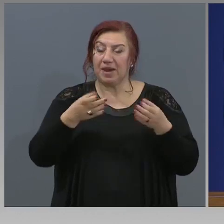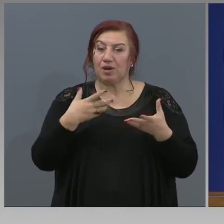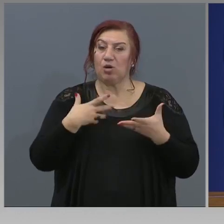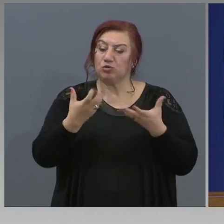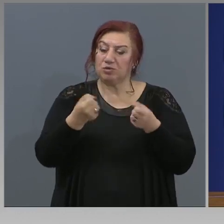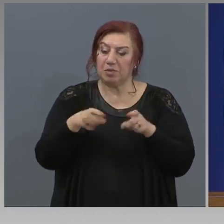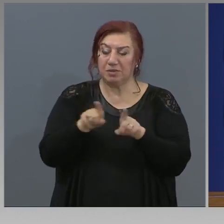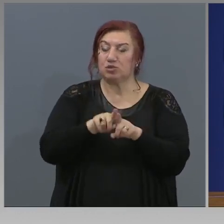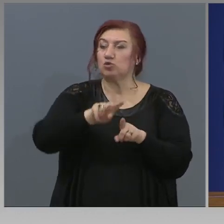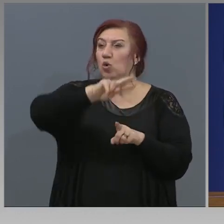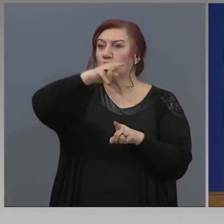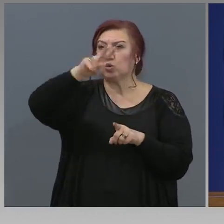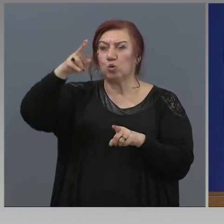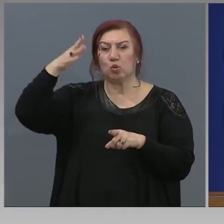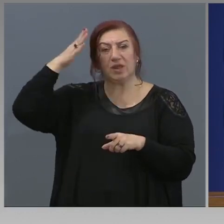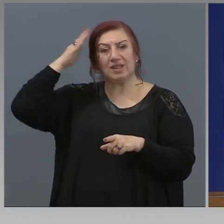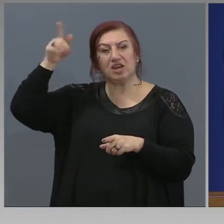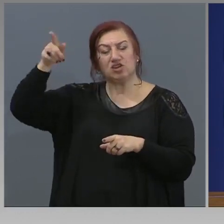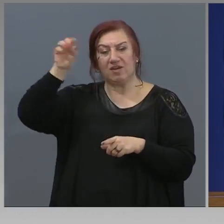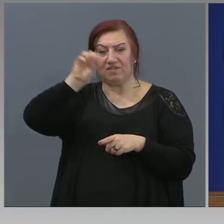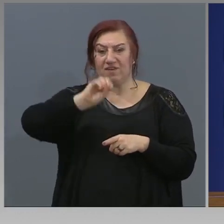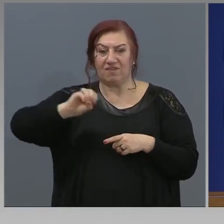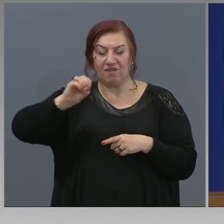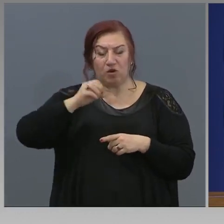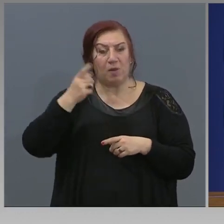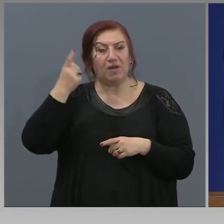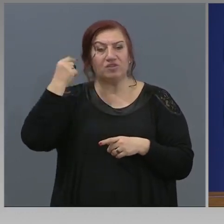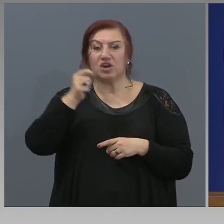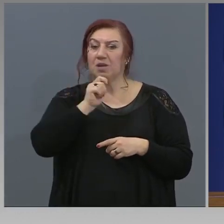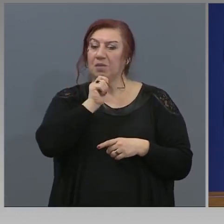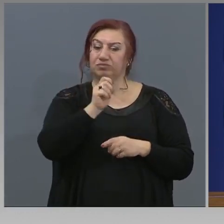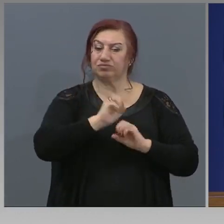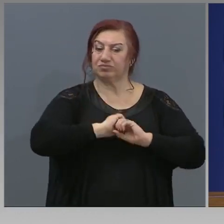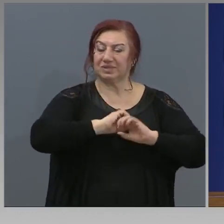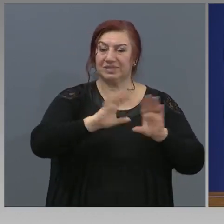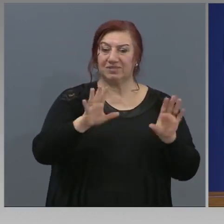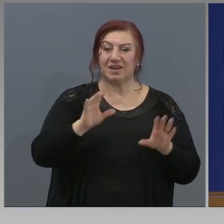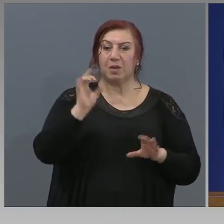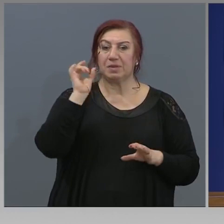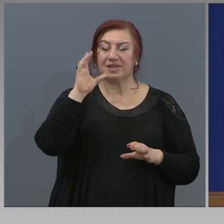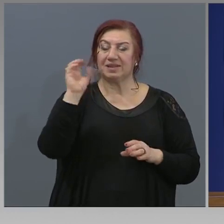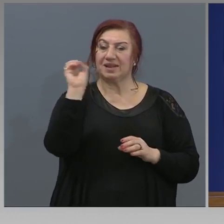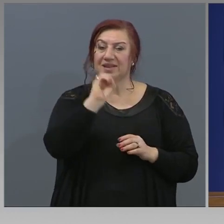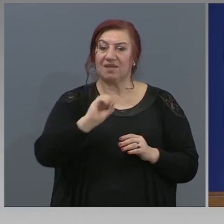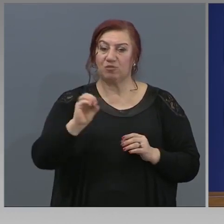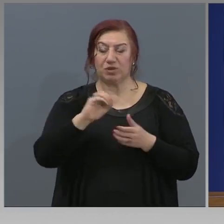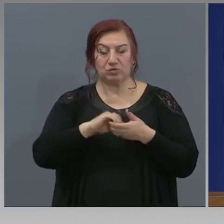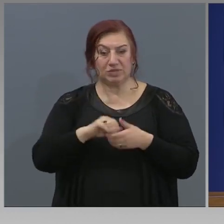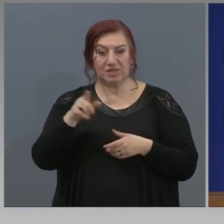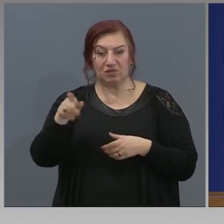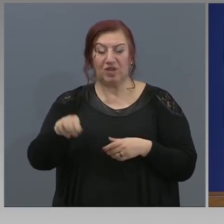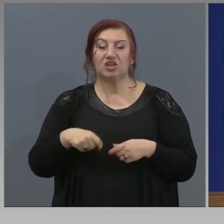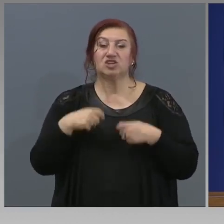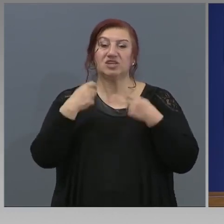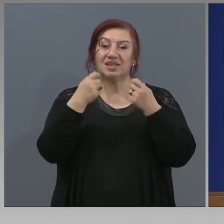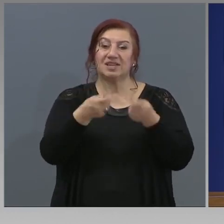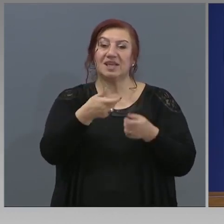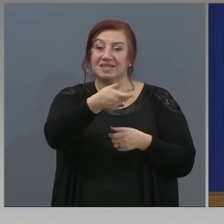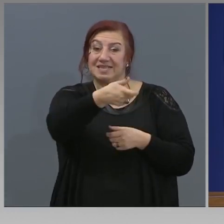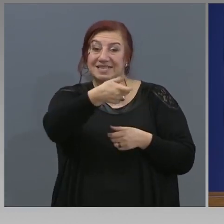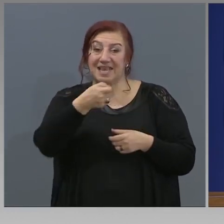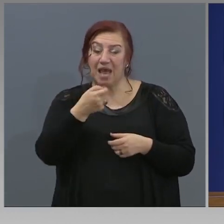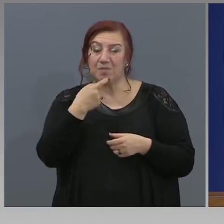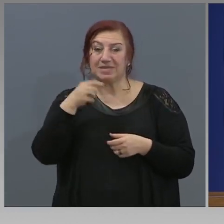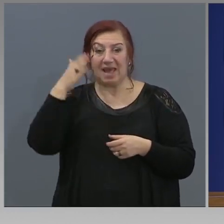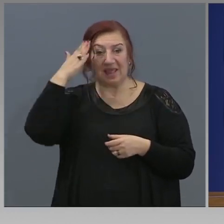в други европейски държави, от вчера има изявление и на председателя на Европейската комисия, за това, че ще бъдат давани заеми на държави, за да